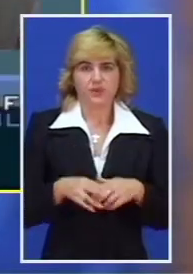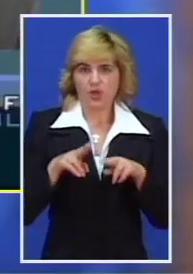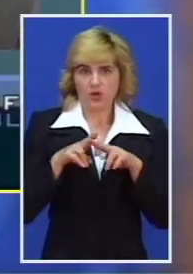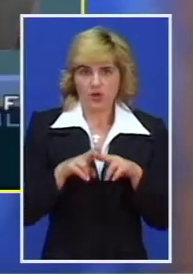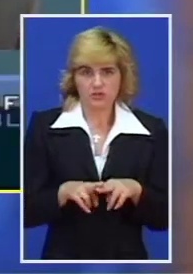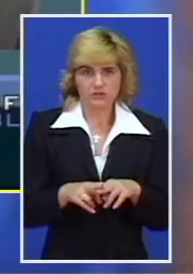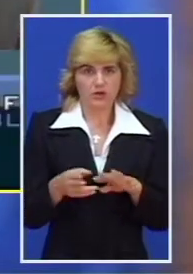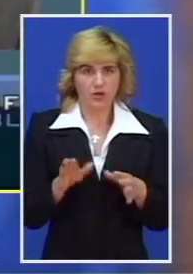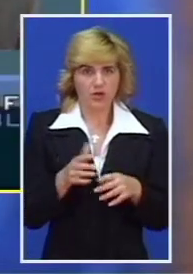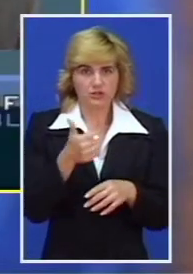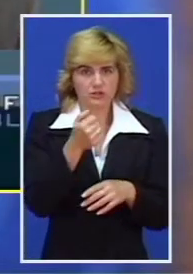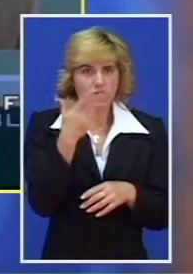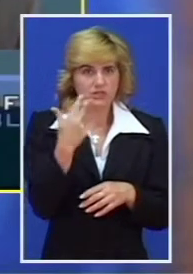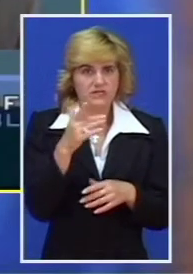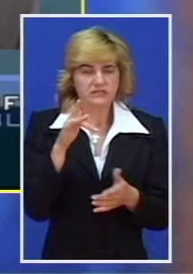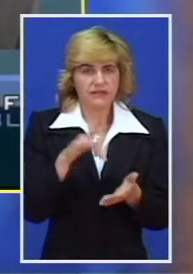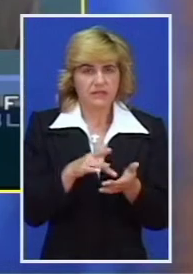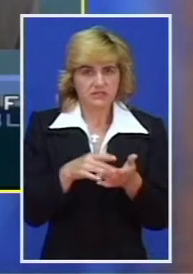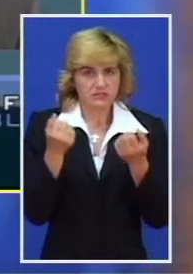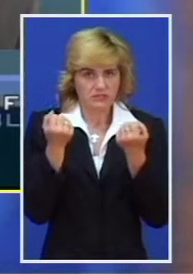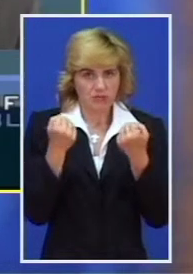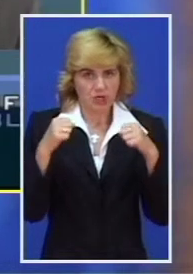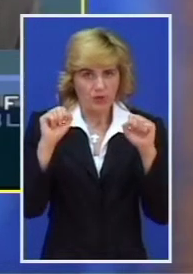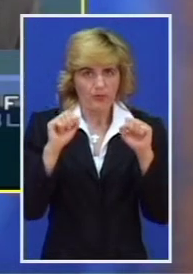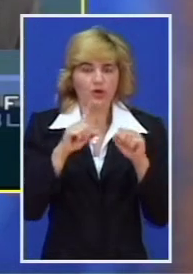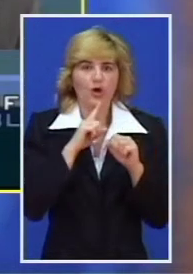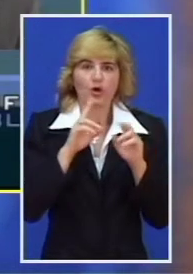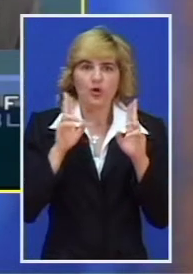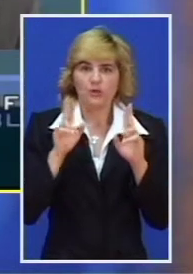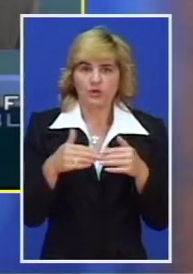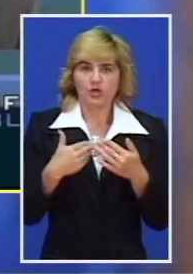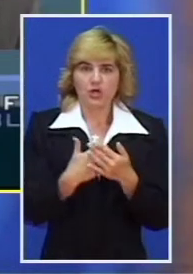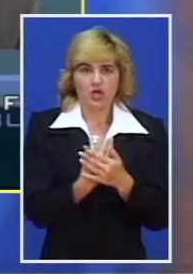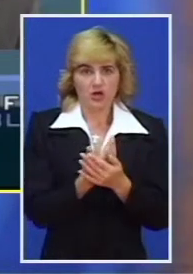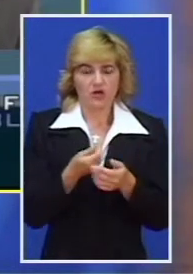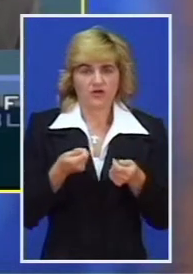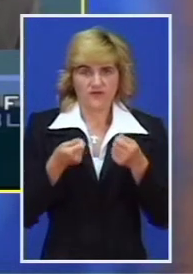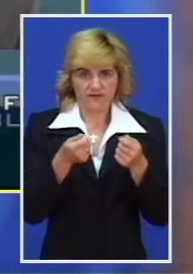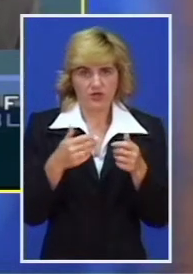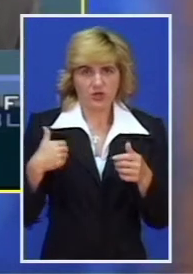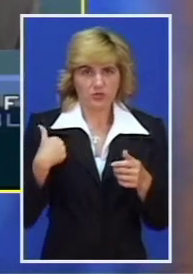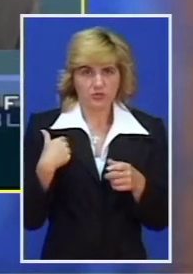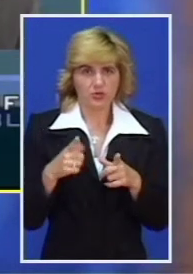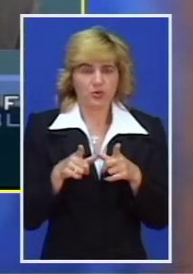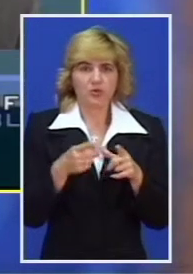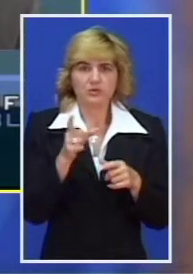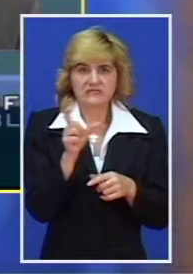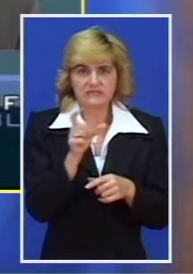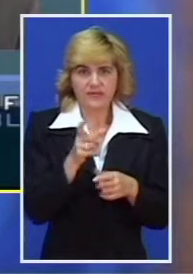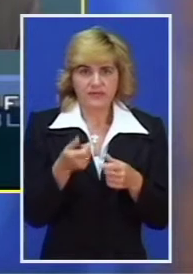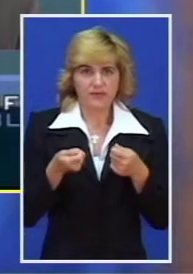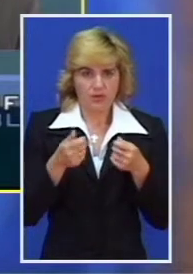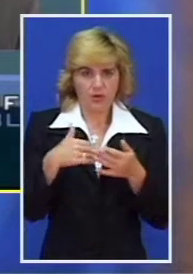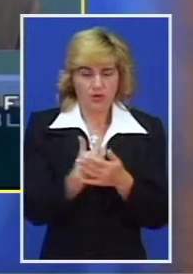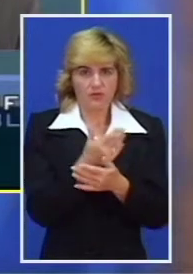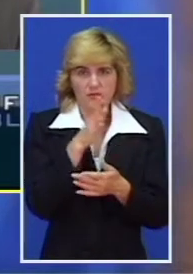makar 130 slobodnih mesta za koje će moći novi kandidati u septemarskom drugom kokursnom roku da se prijave.